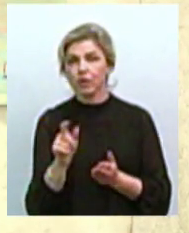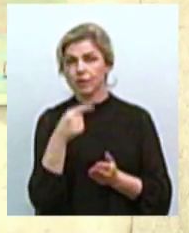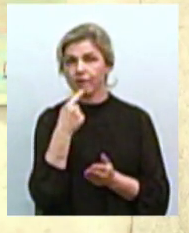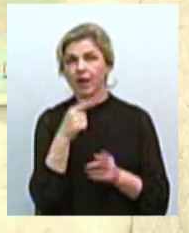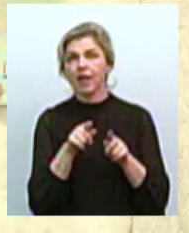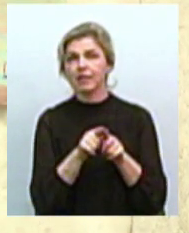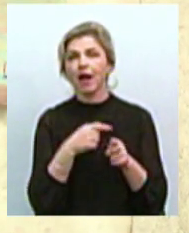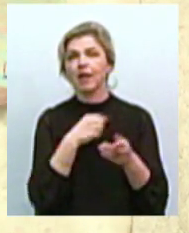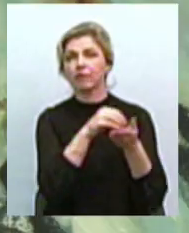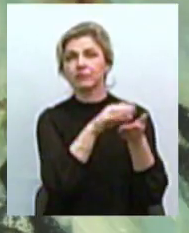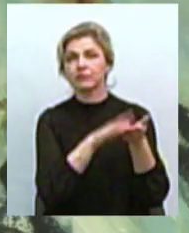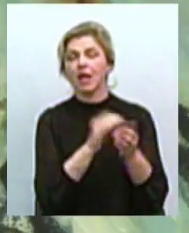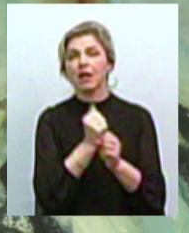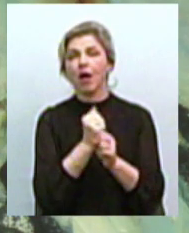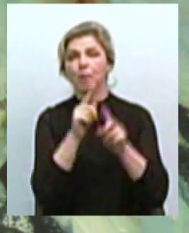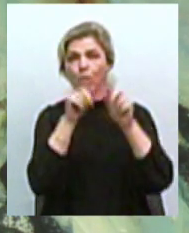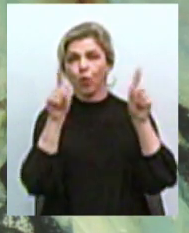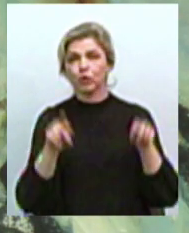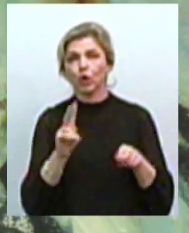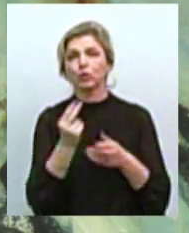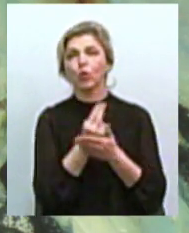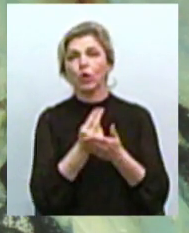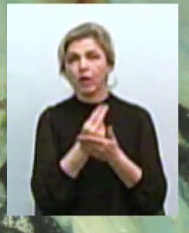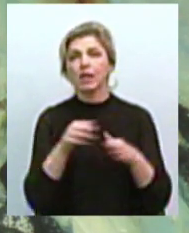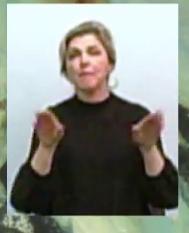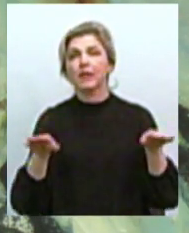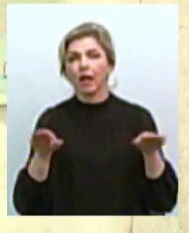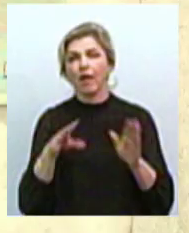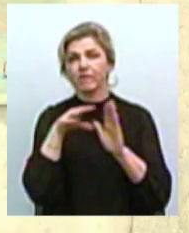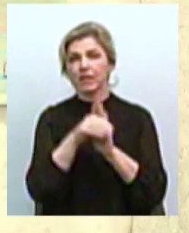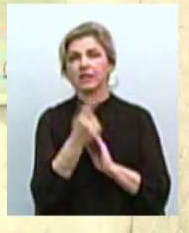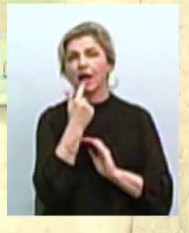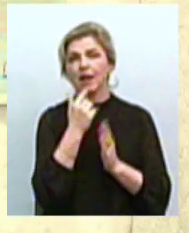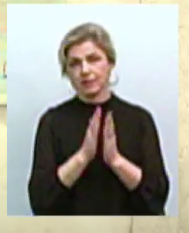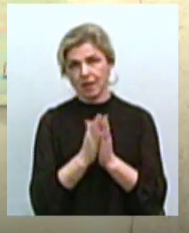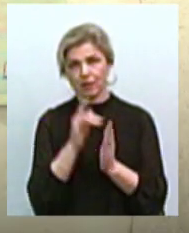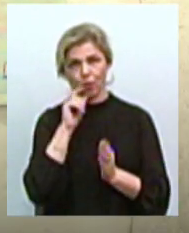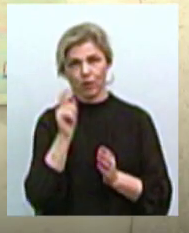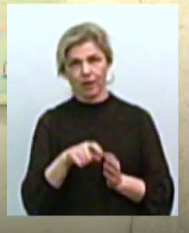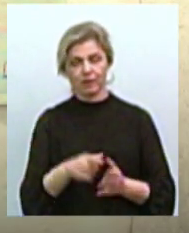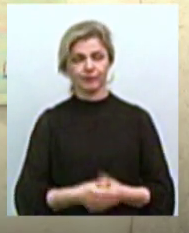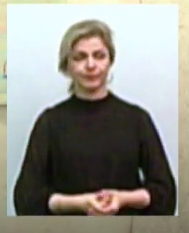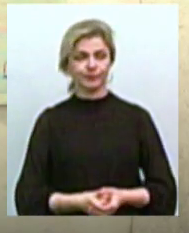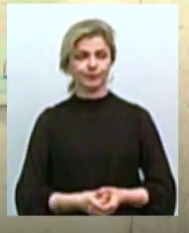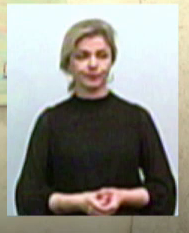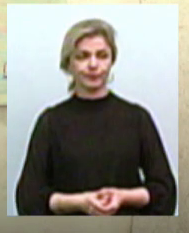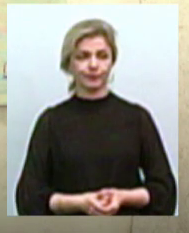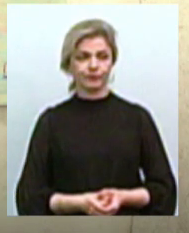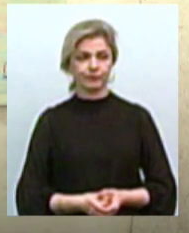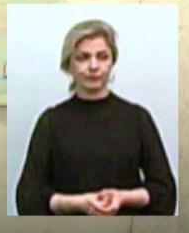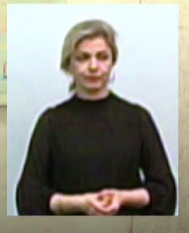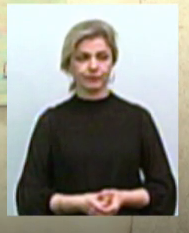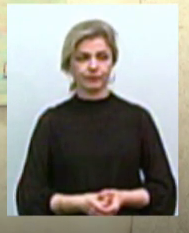позначила роботи, де зображені птахи, внесені до «Червоної книги України». Заді в мене картина «Пеганка». Вона